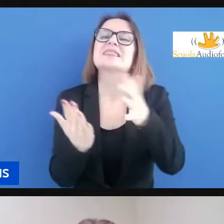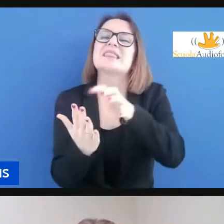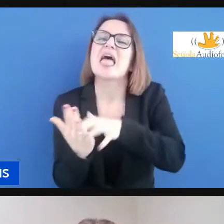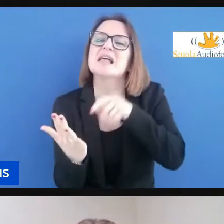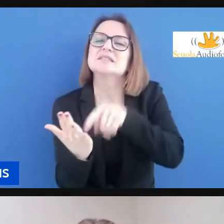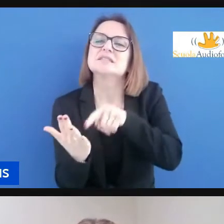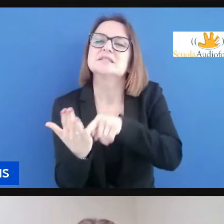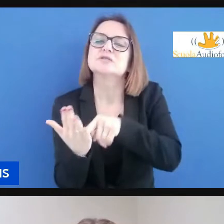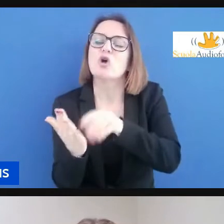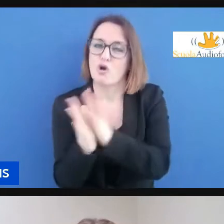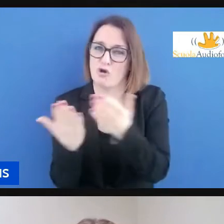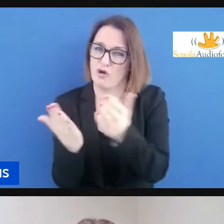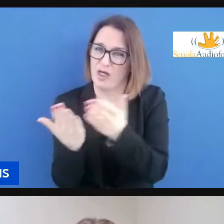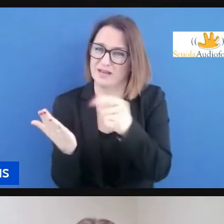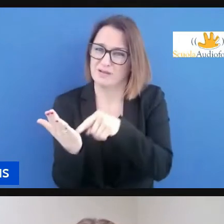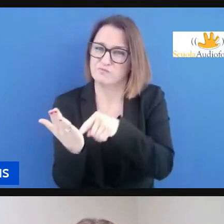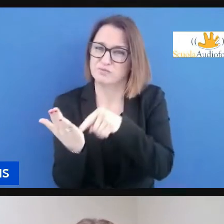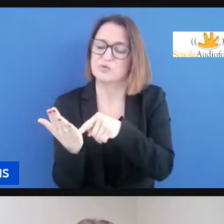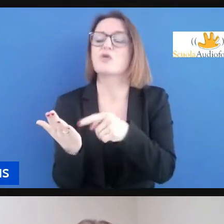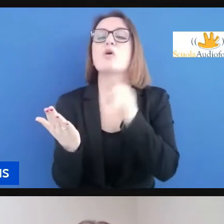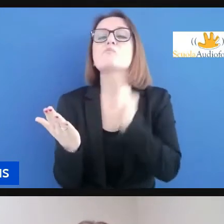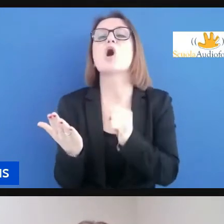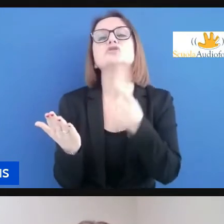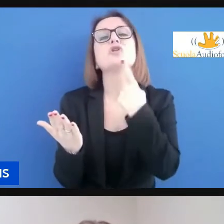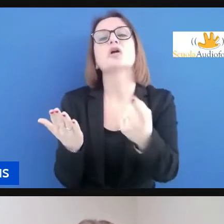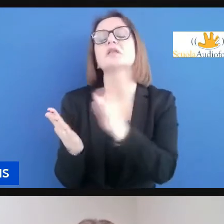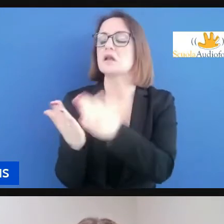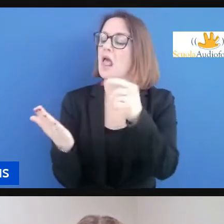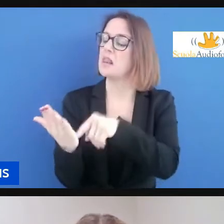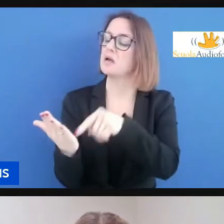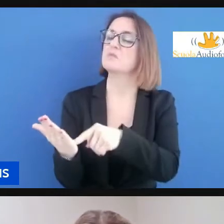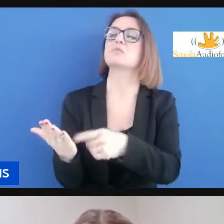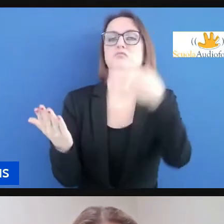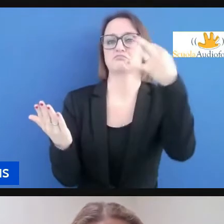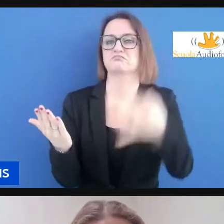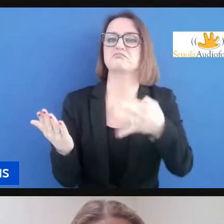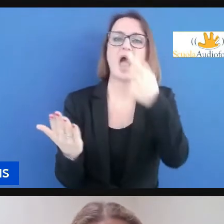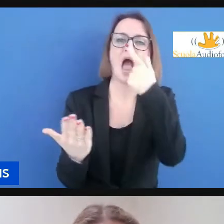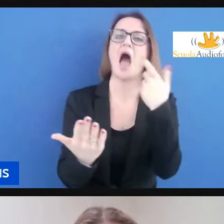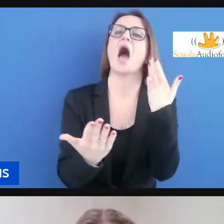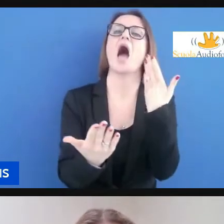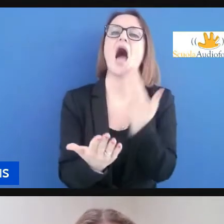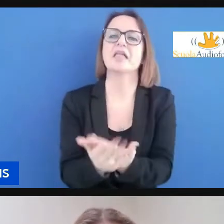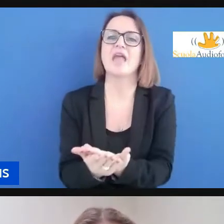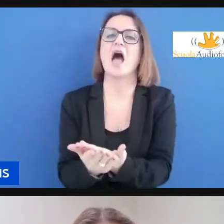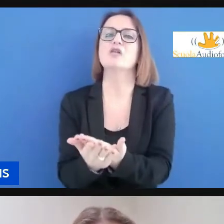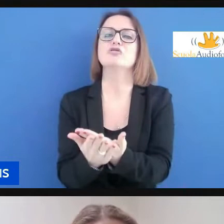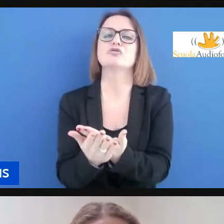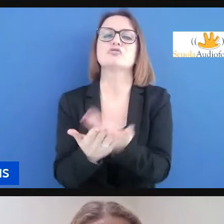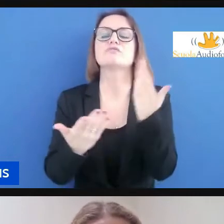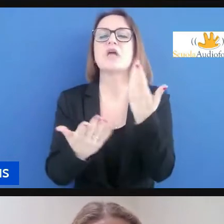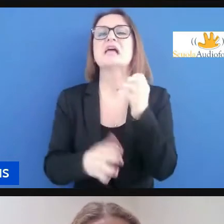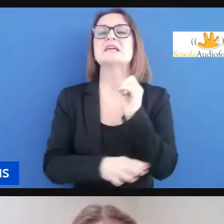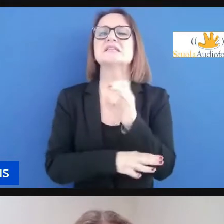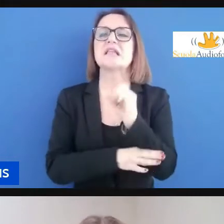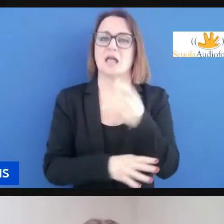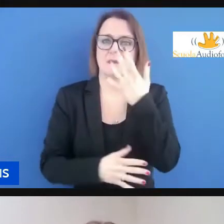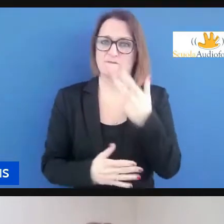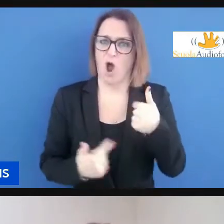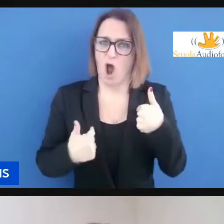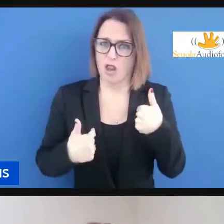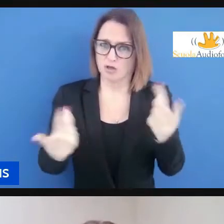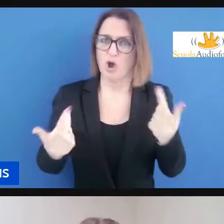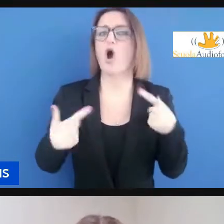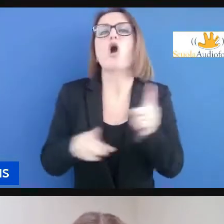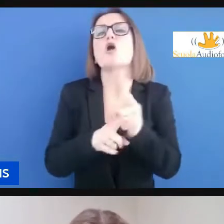che si possa dire adatto alle attività che poi un insegnante vuole fare parlo di me